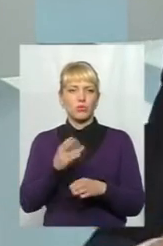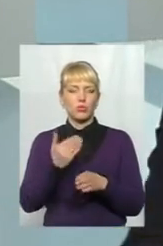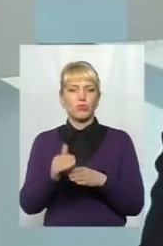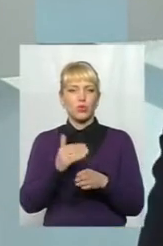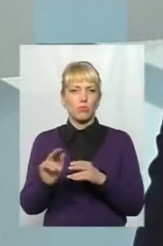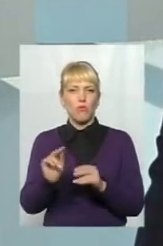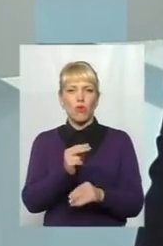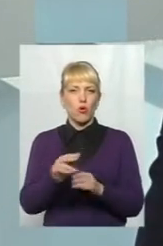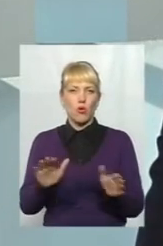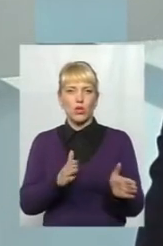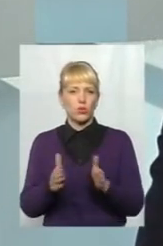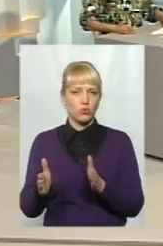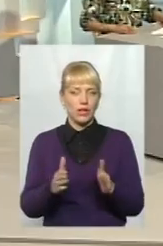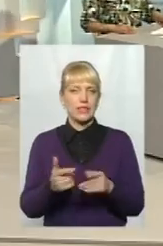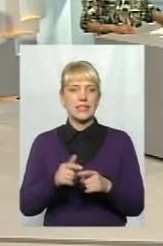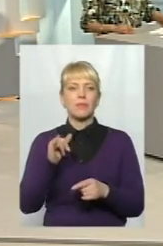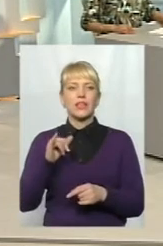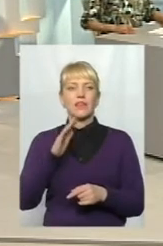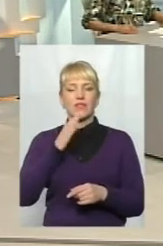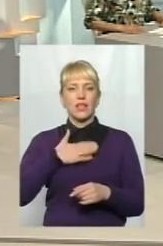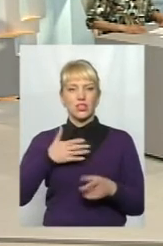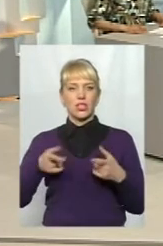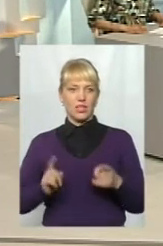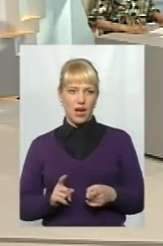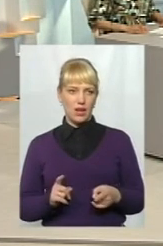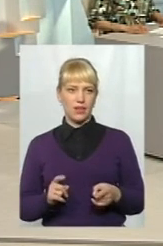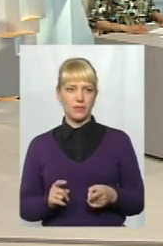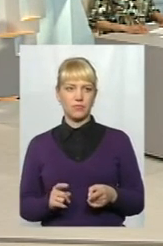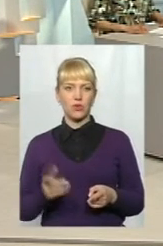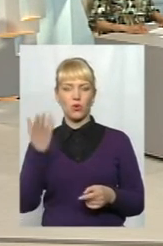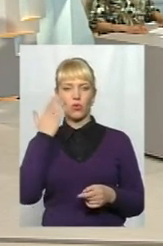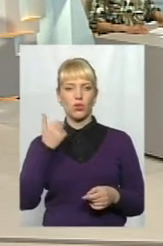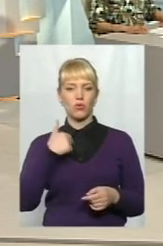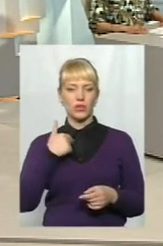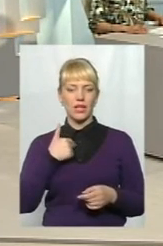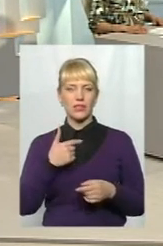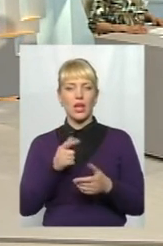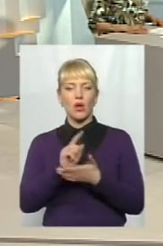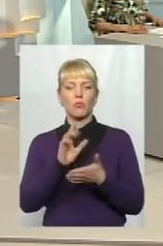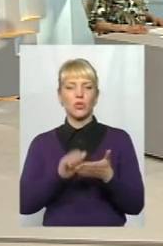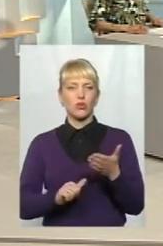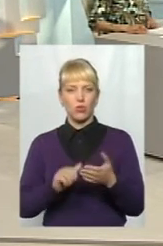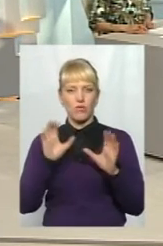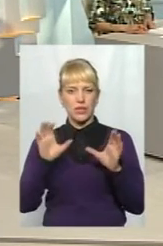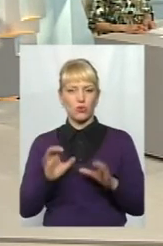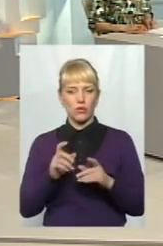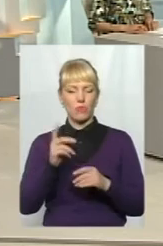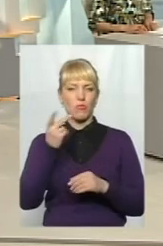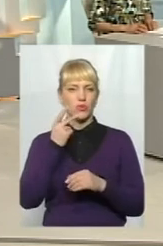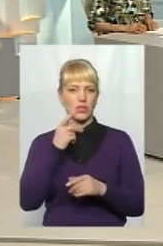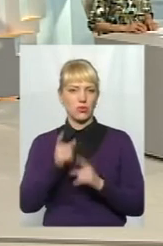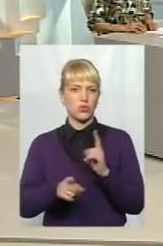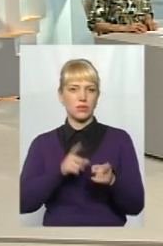коригуватися. Та й в наших реаліях життєвих, коли в нас податкове законодавство змінюється щороку, мені здається, що